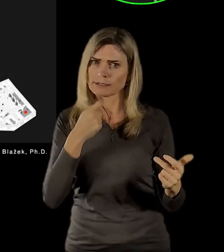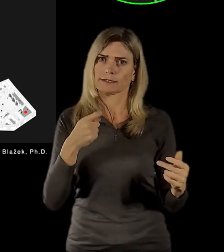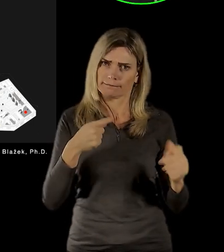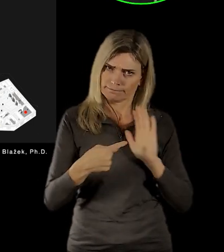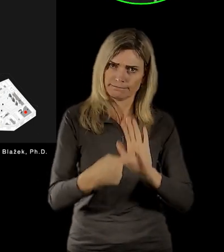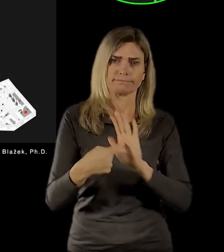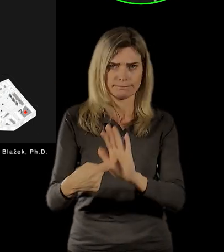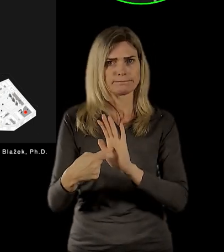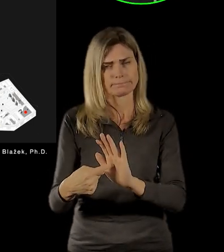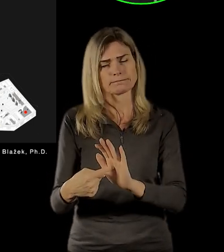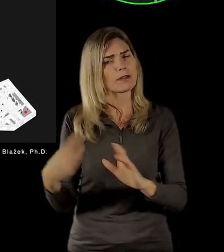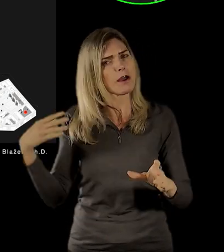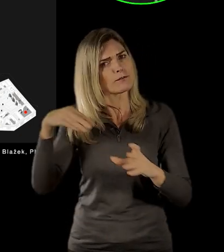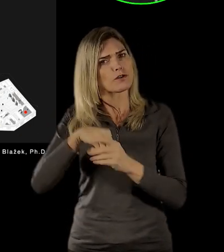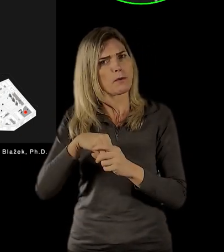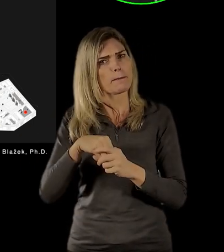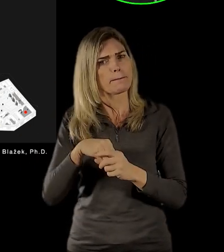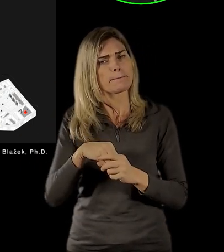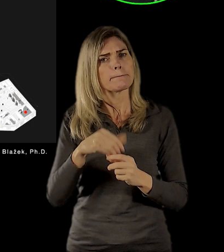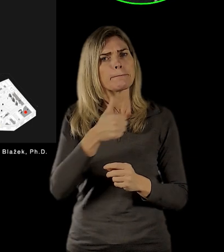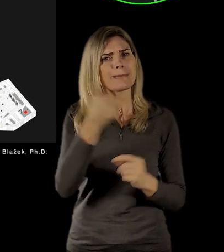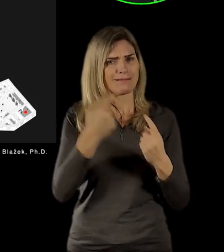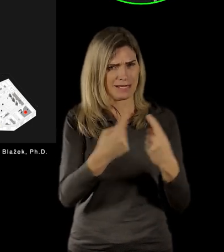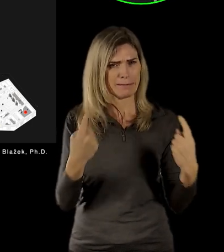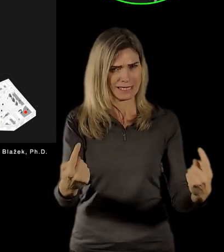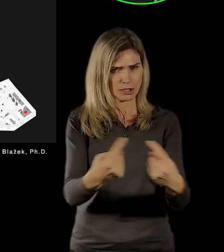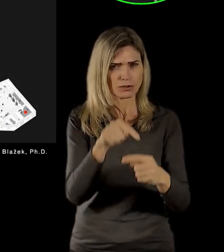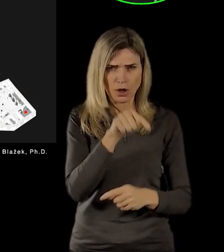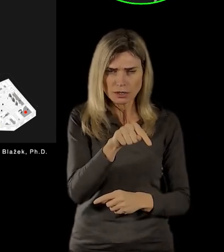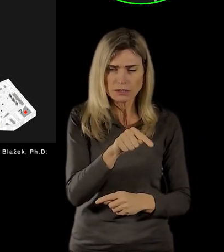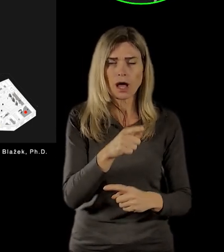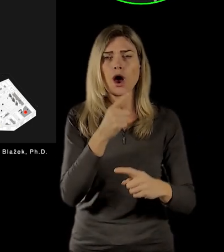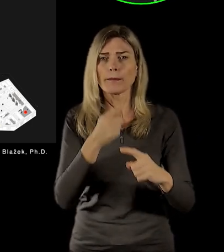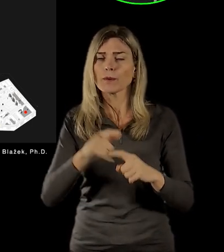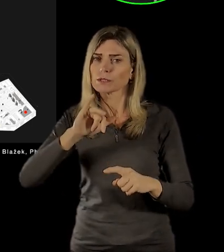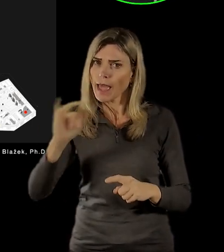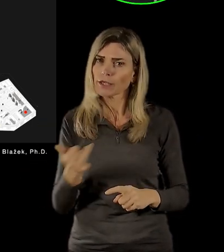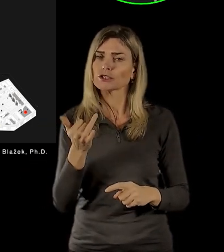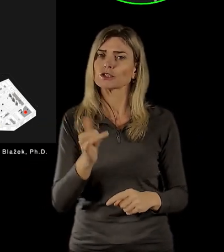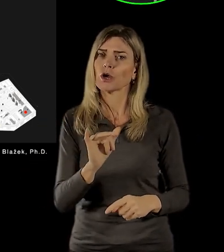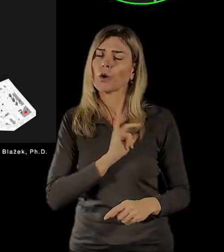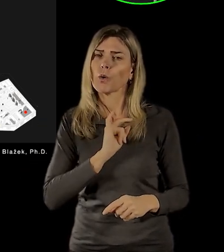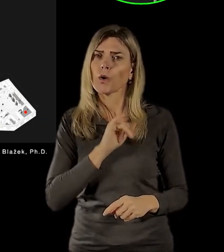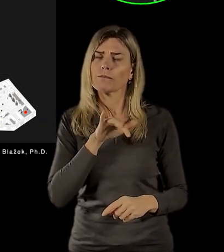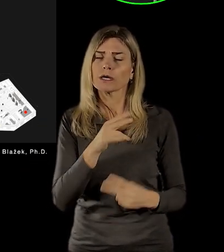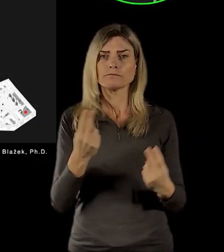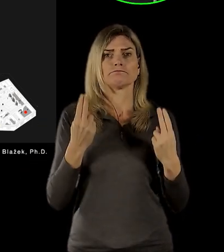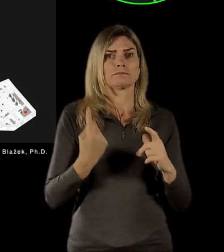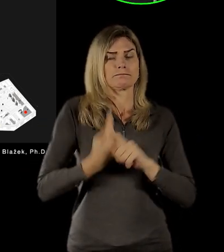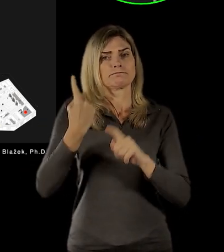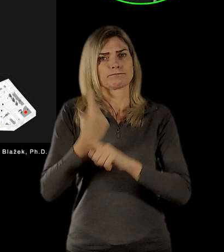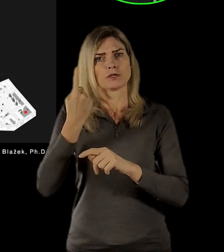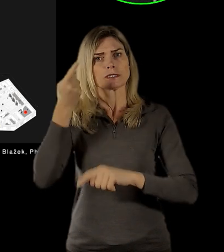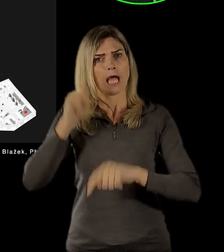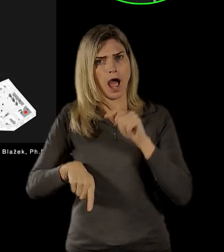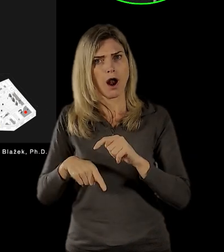také jako součást té první místnosti, ale zajímají nás samozřejmě historické zlomy, zajímají nás také